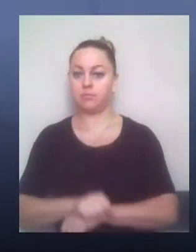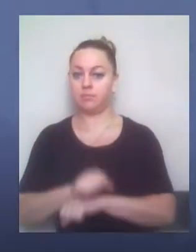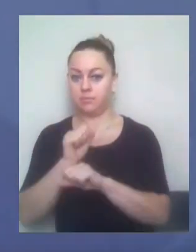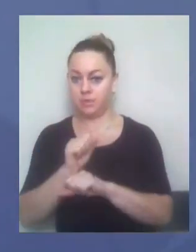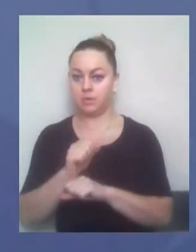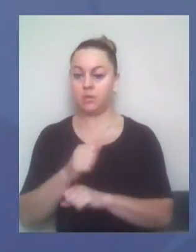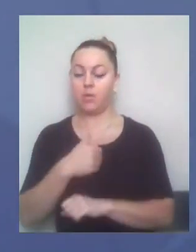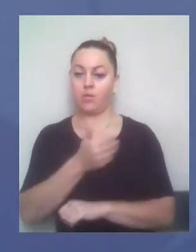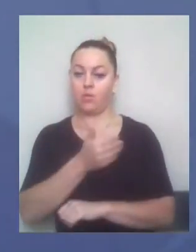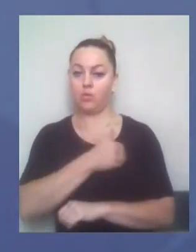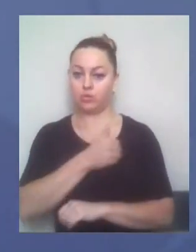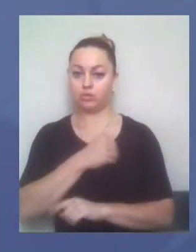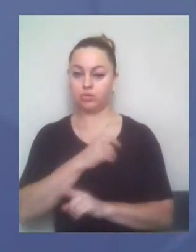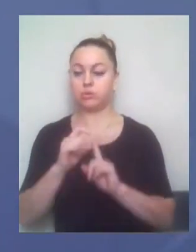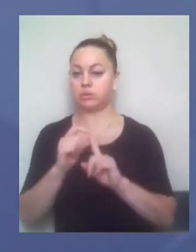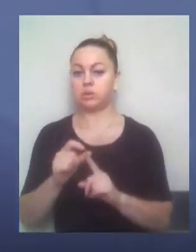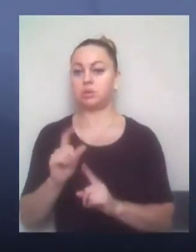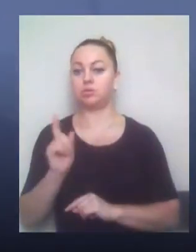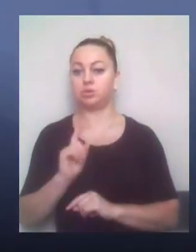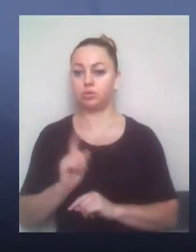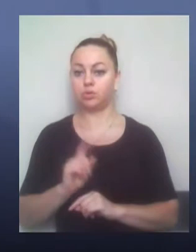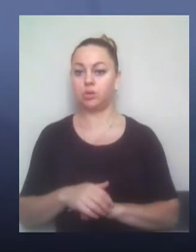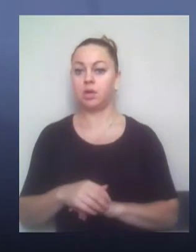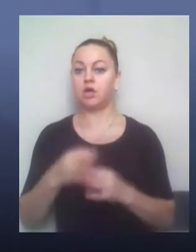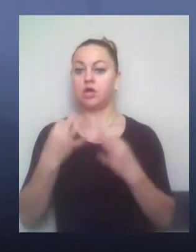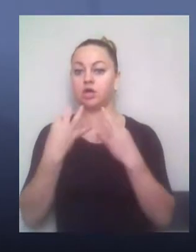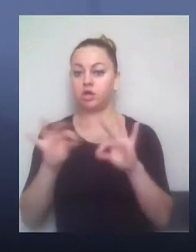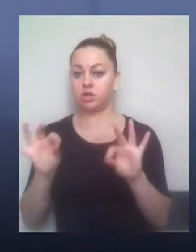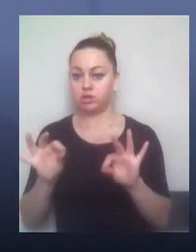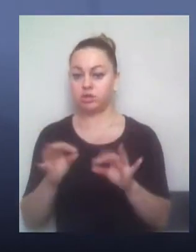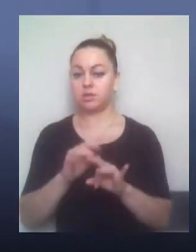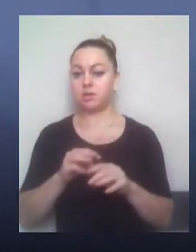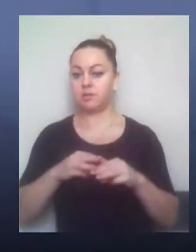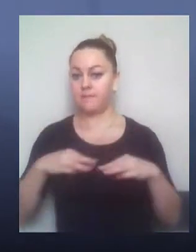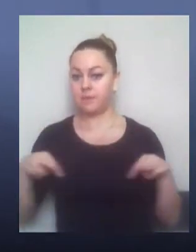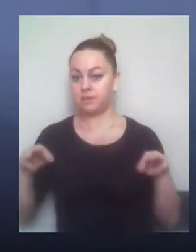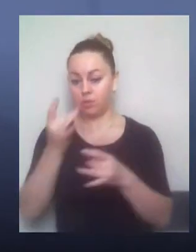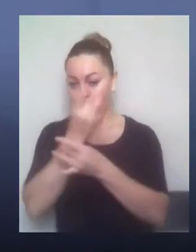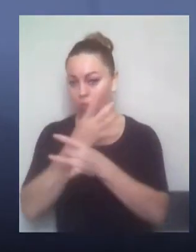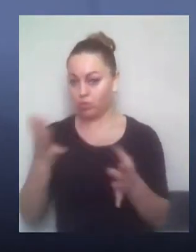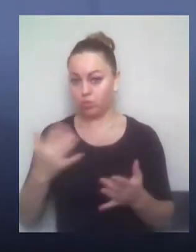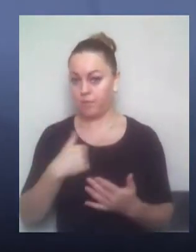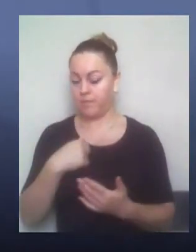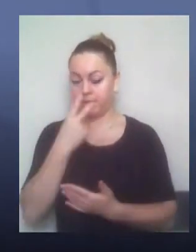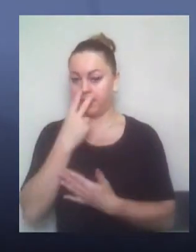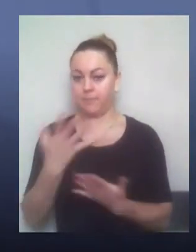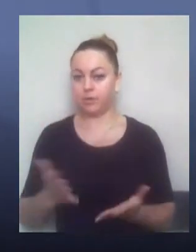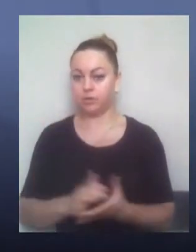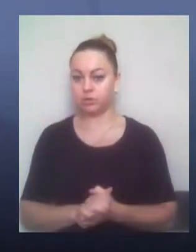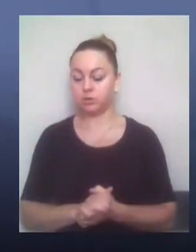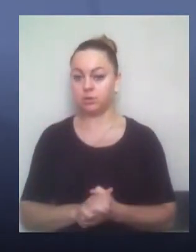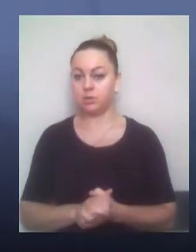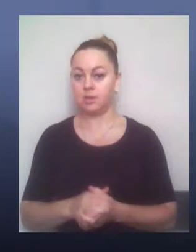Хочу так сказати, що розрішення від Мінкульту ми сьогодні так і не побачили. Це перше, навіть з самого